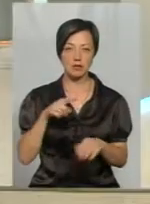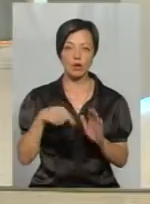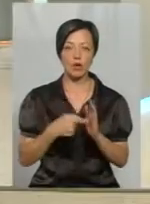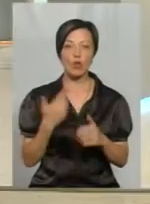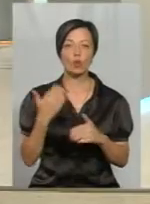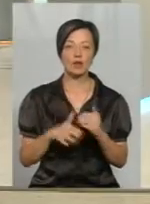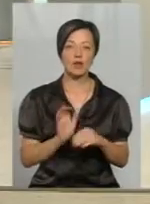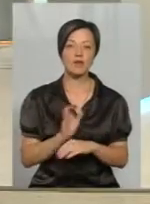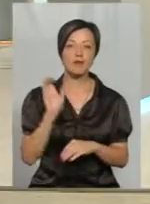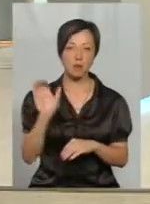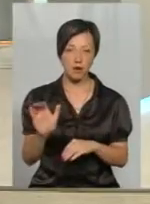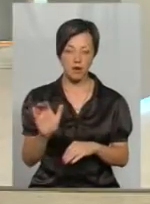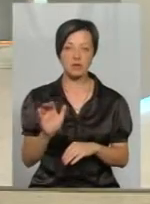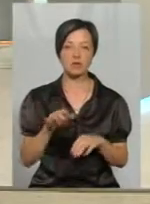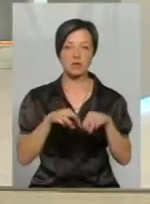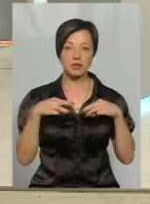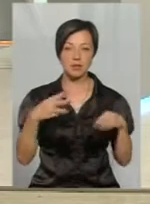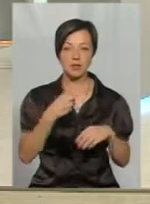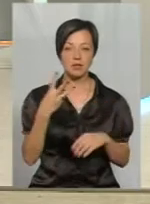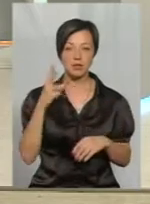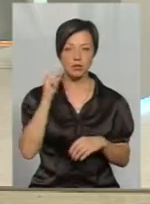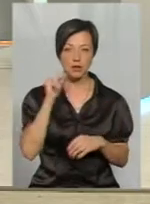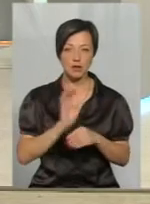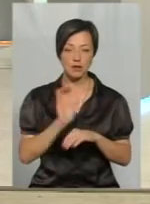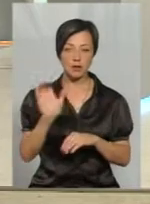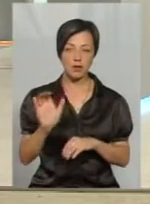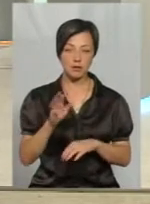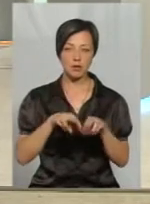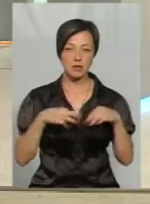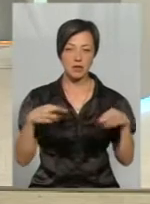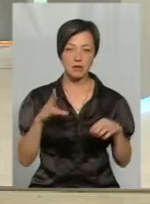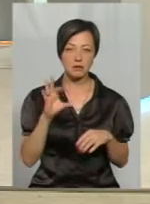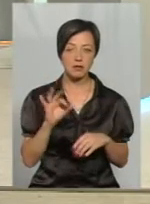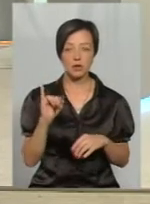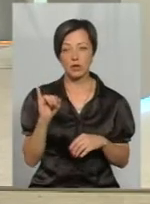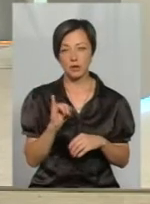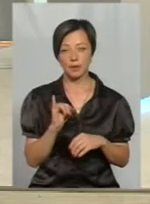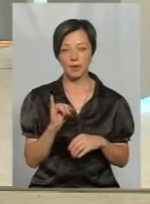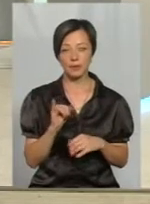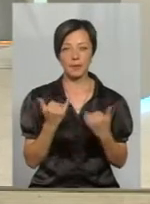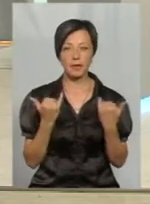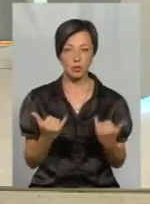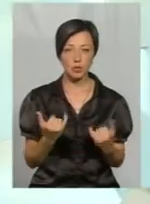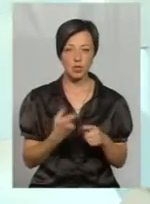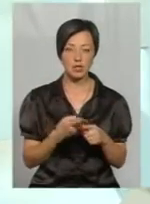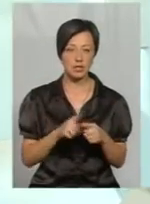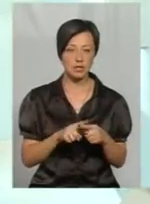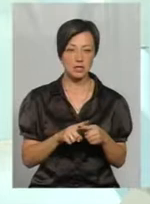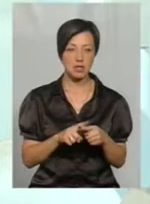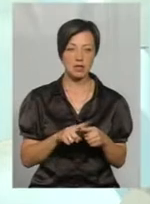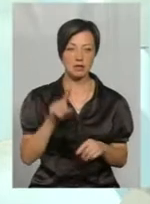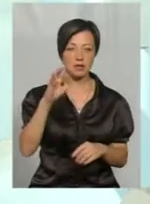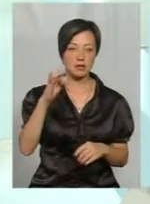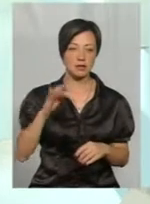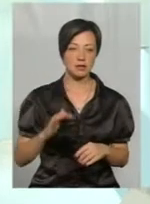вже відправлене адресату, 23-го числа ми його відправили адресату і сьогодні це ж ціла